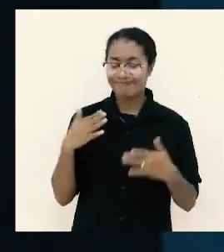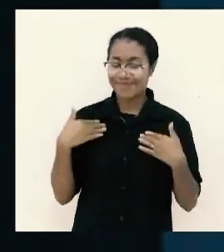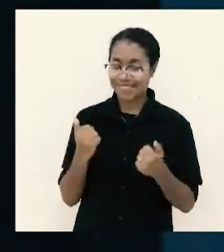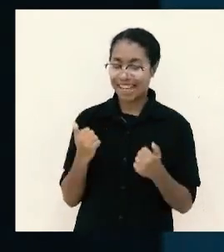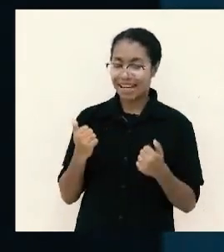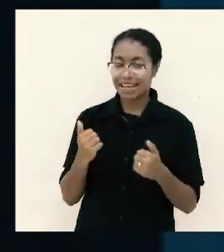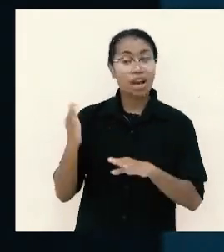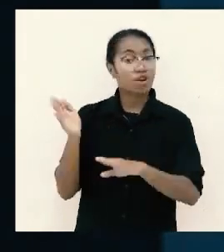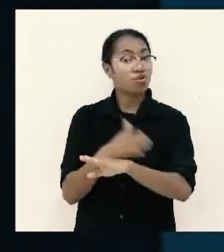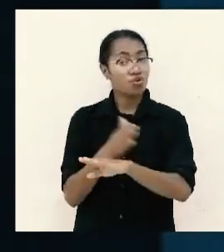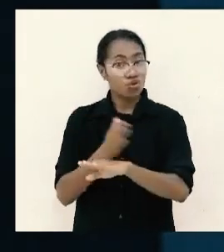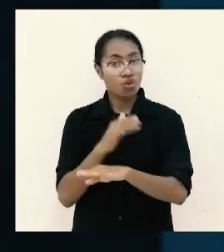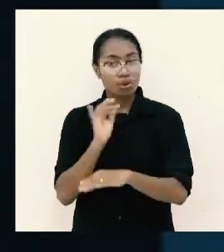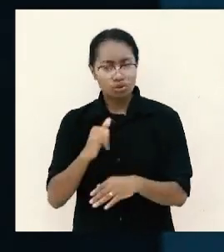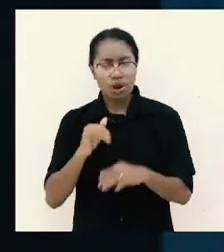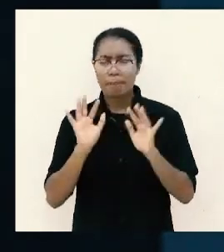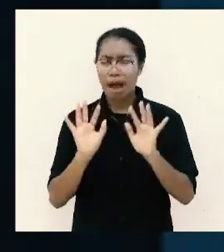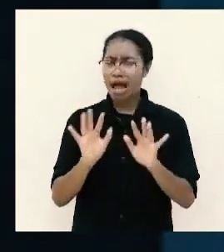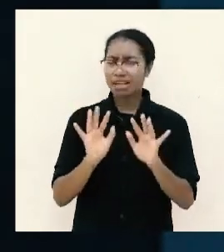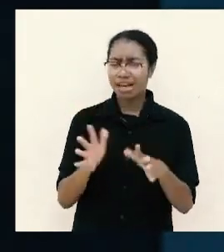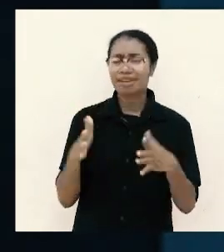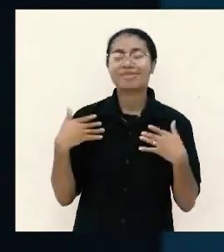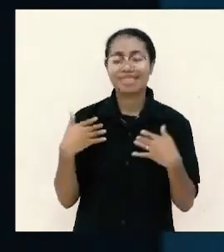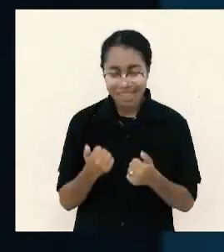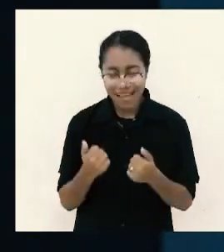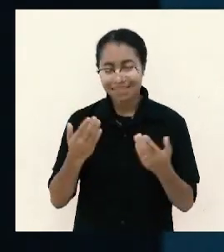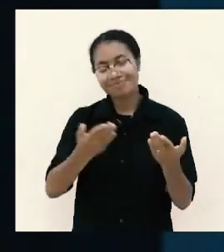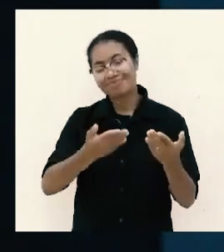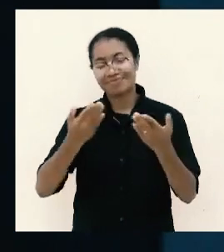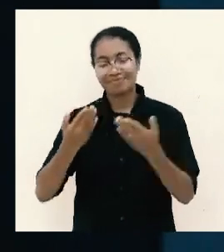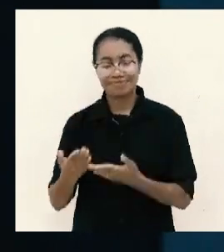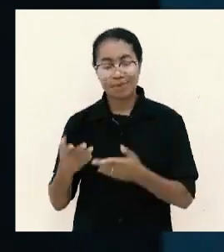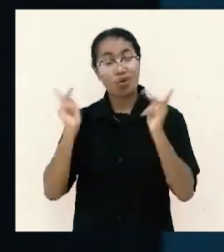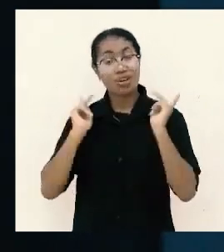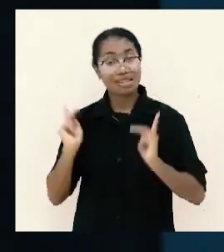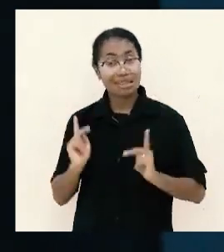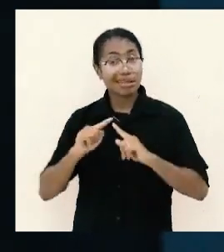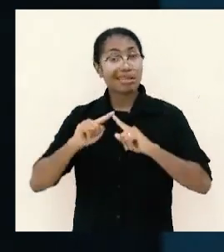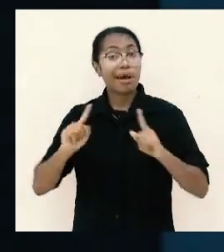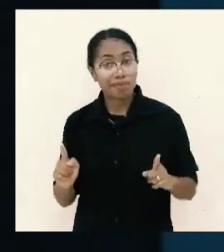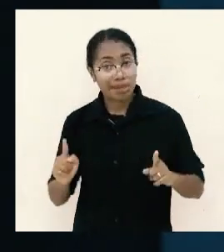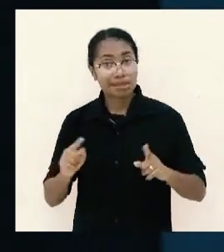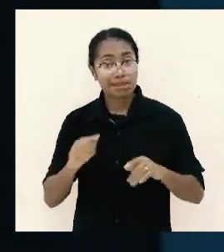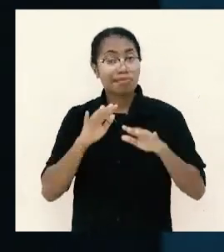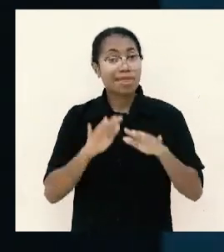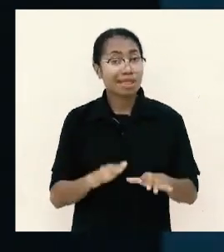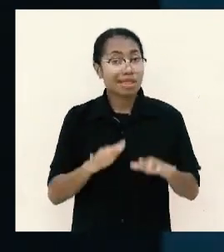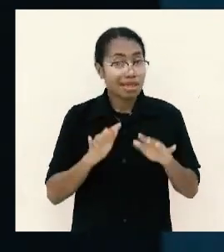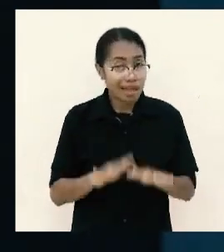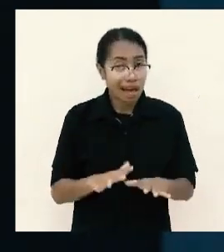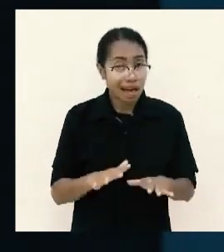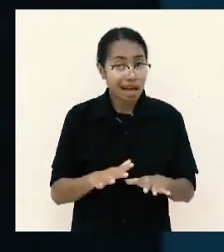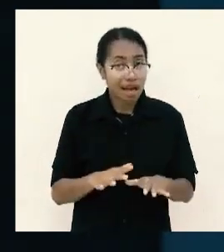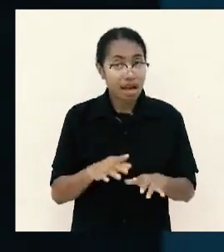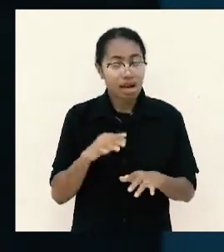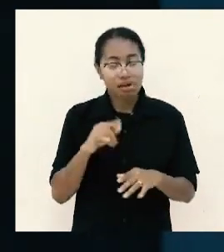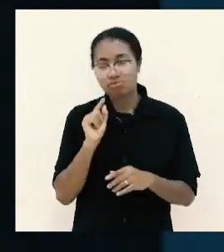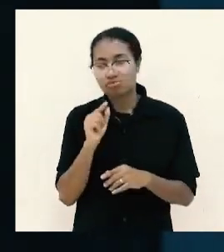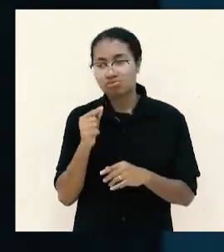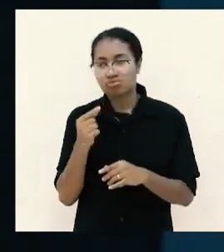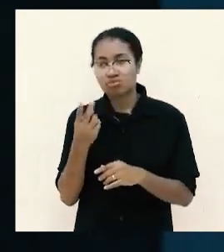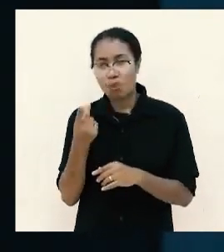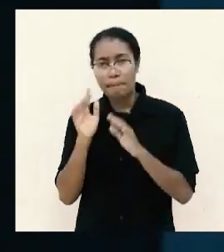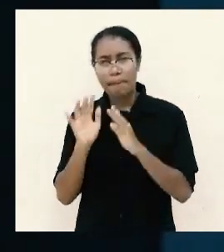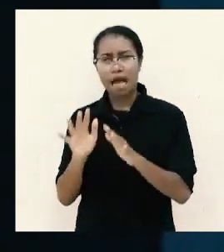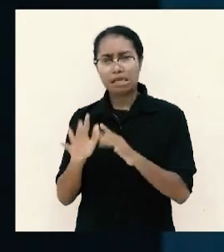sampai sekarang memang sudah limpah kita bisa menerima keadaan itu tapi kalau sebentar limpah sebentar kurang